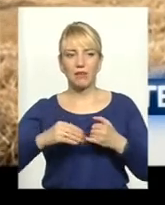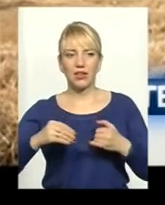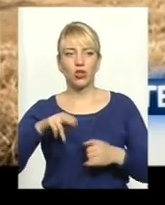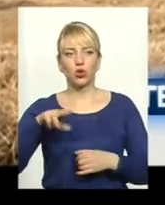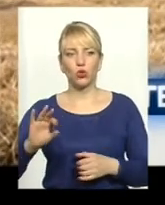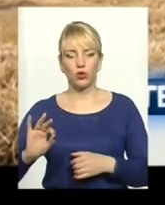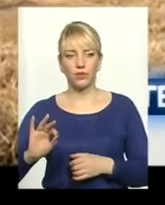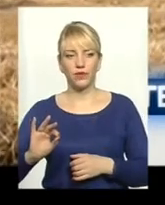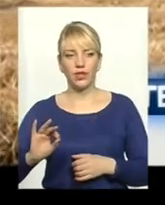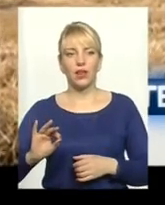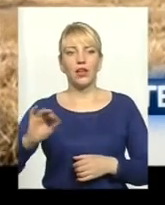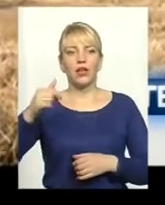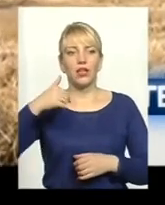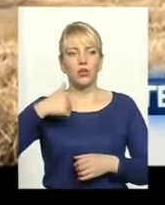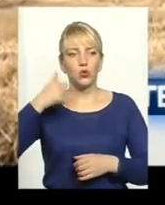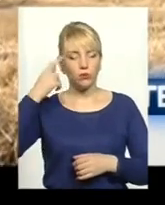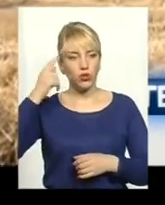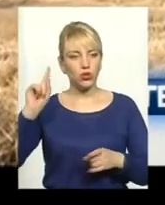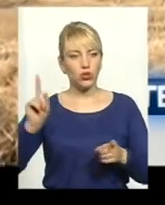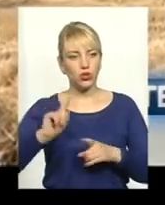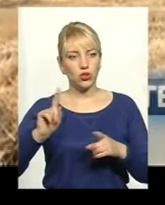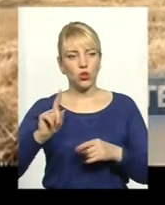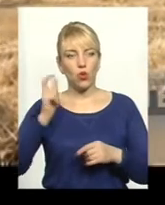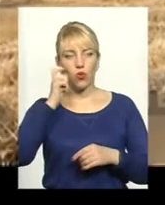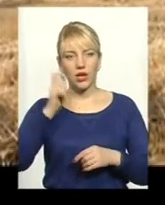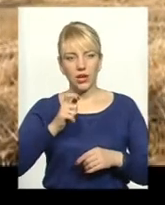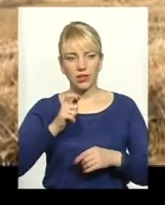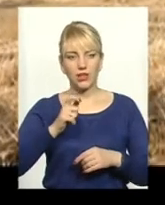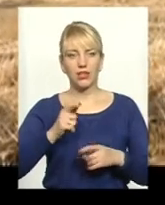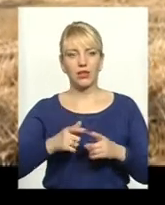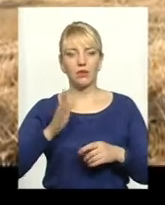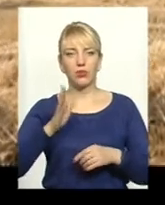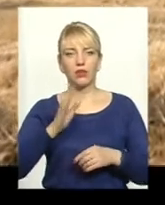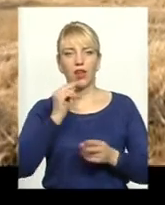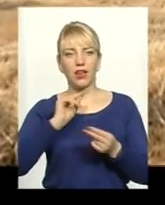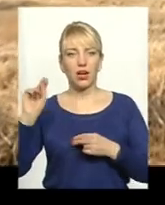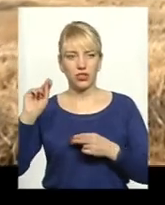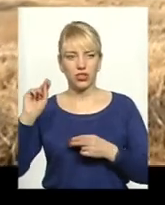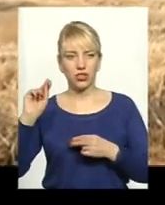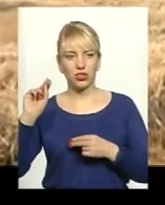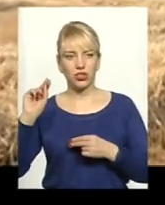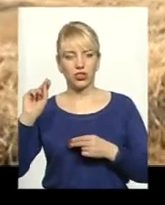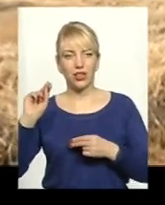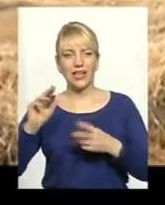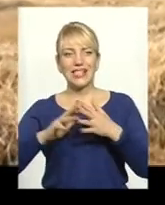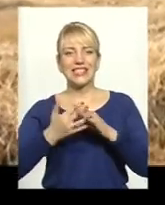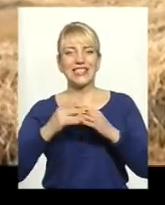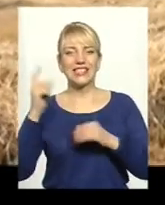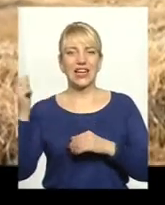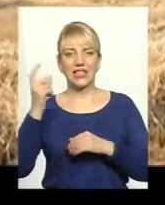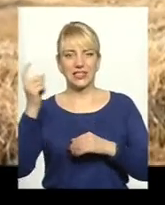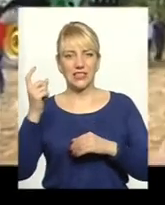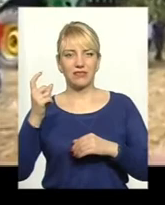я думаю, що Україна вчитися найкращою сільськохозяйственою